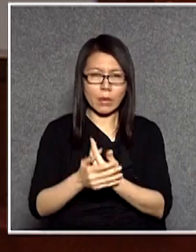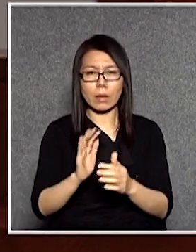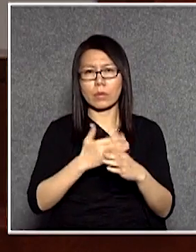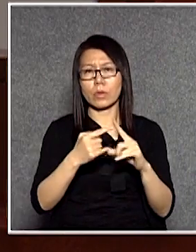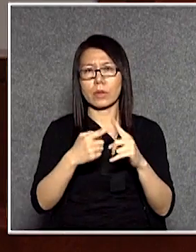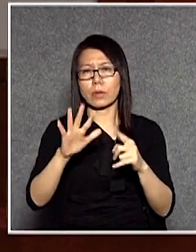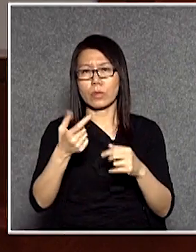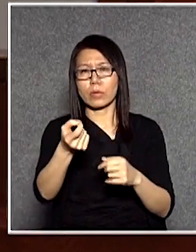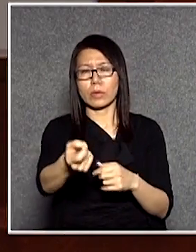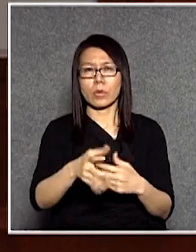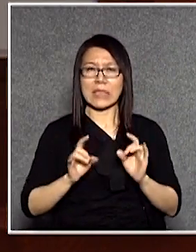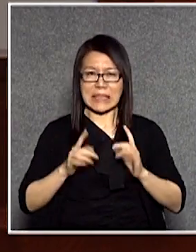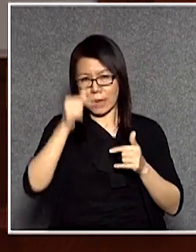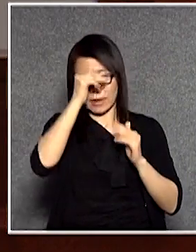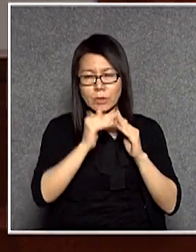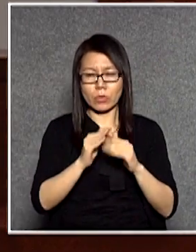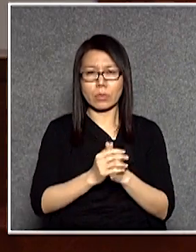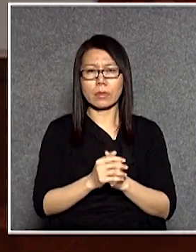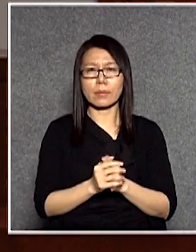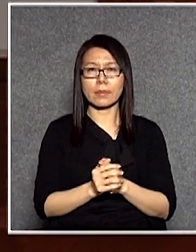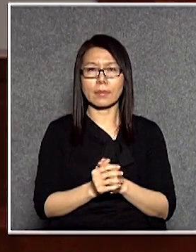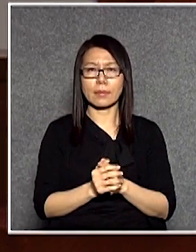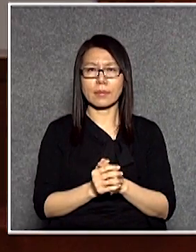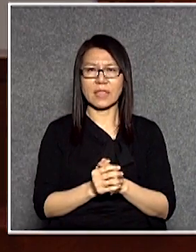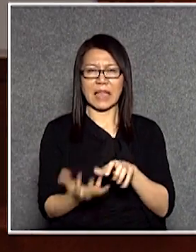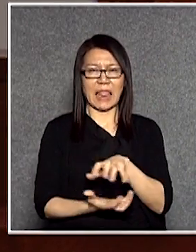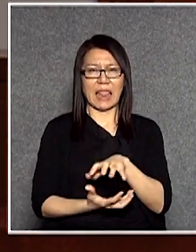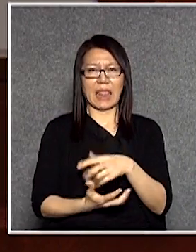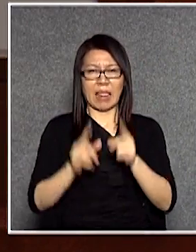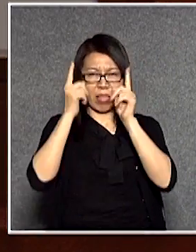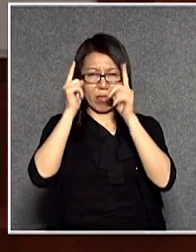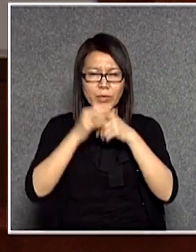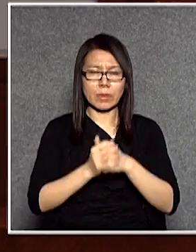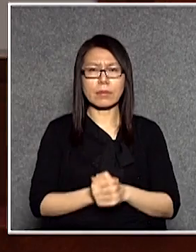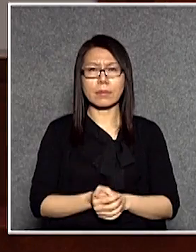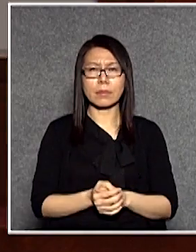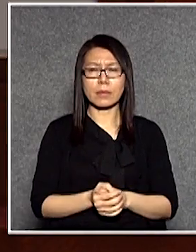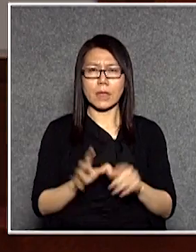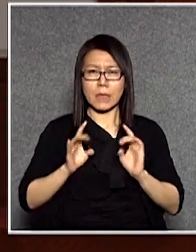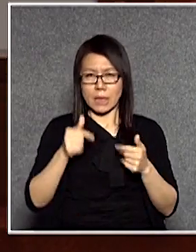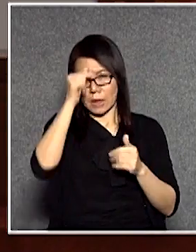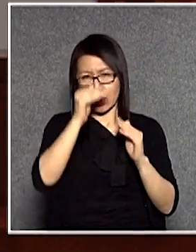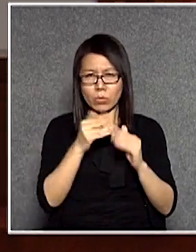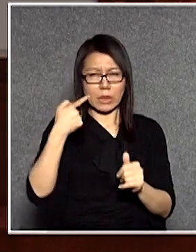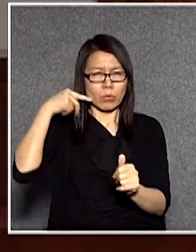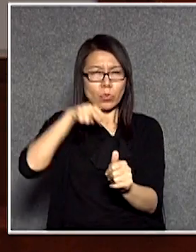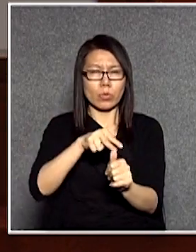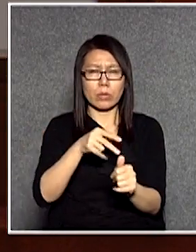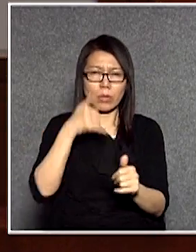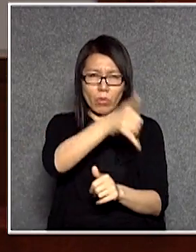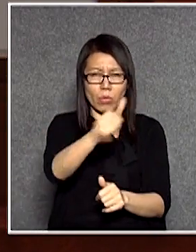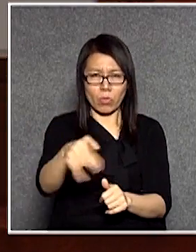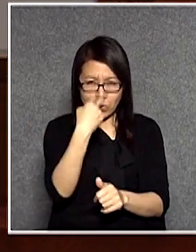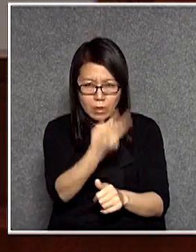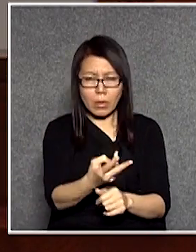令到那些私家醫院就可以亂來搞事對私家醫院的監管和巡查這是